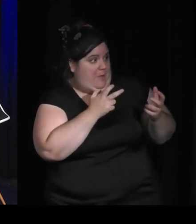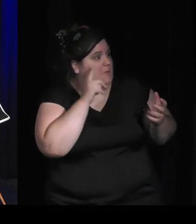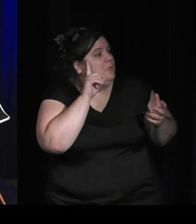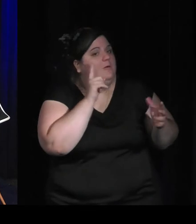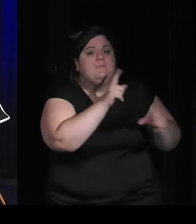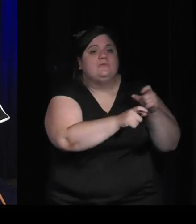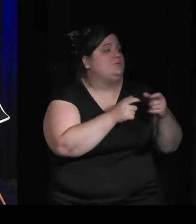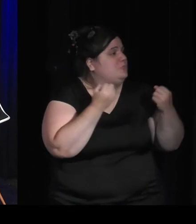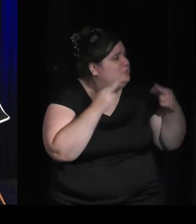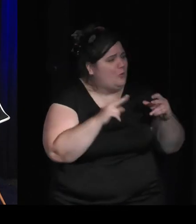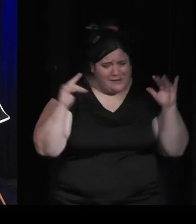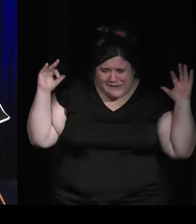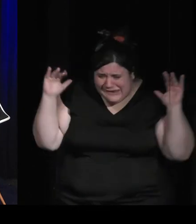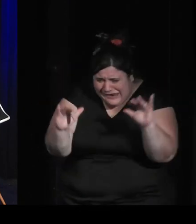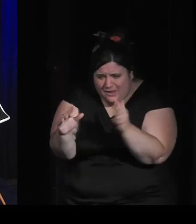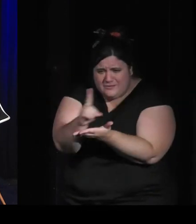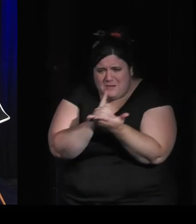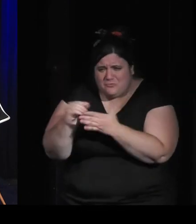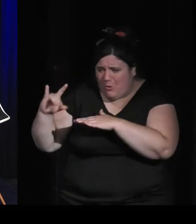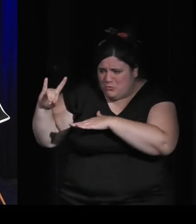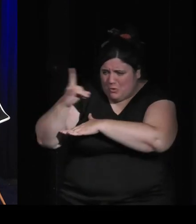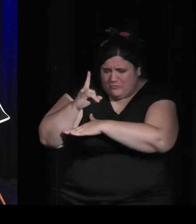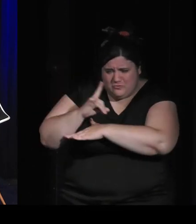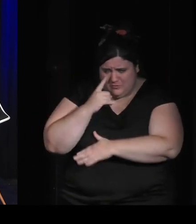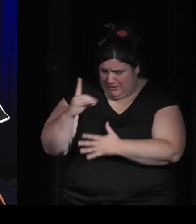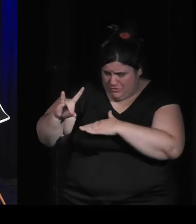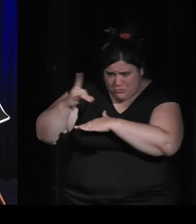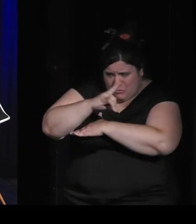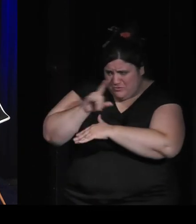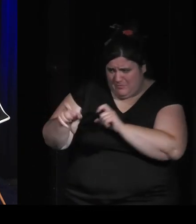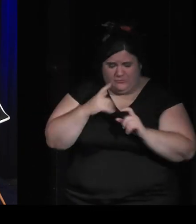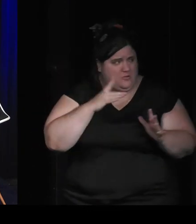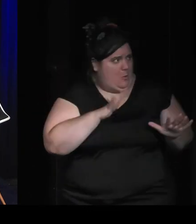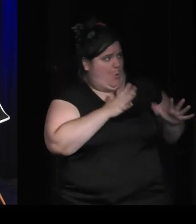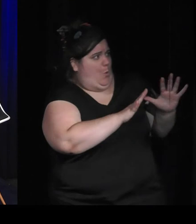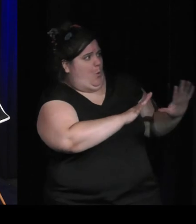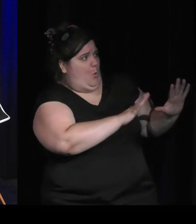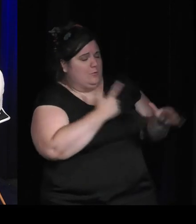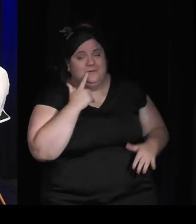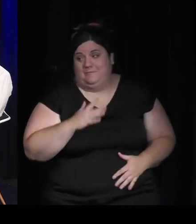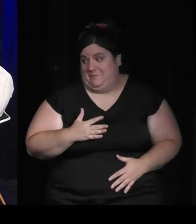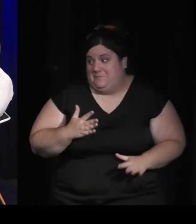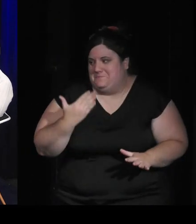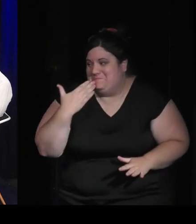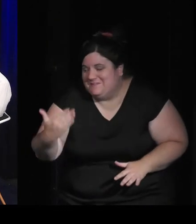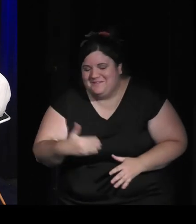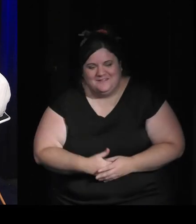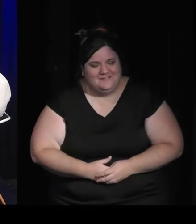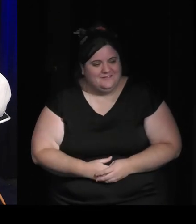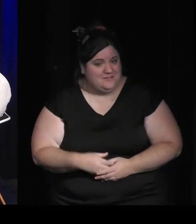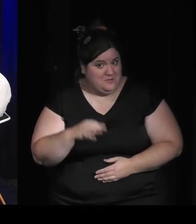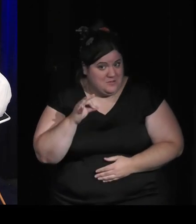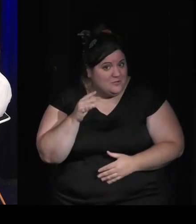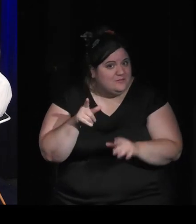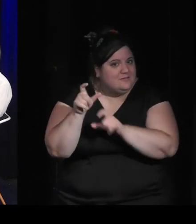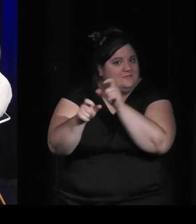voilà et moi j'étais merci quoi c'était simple surtout contre les anglais parce qu sont très anti-anglais ouais ouais mais grâce aux anglais